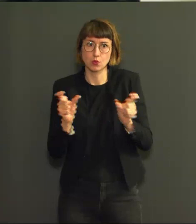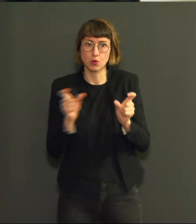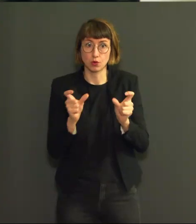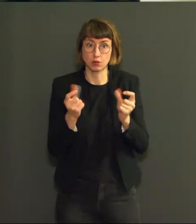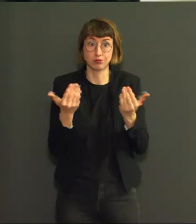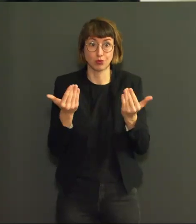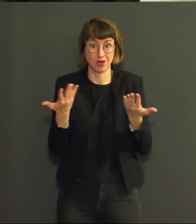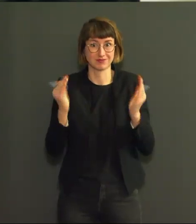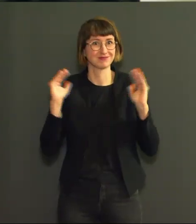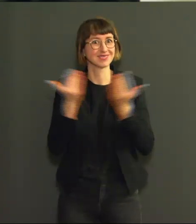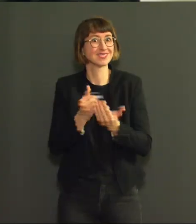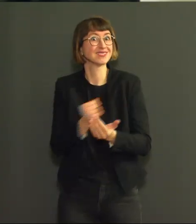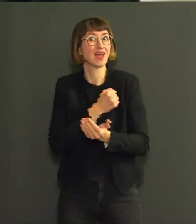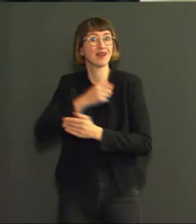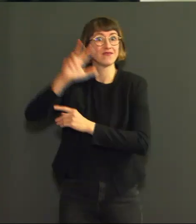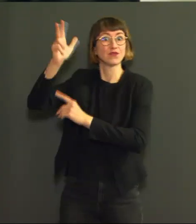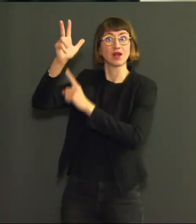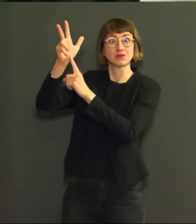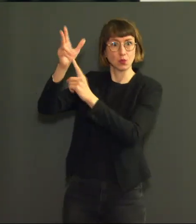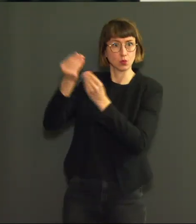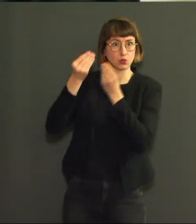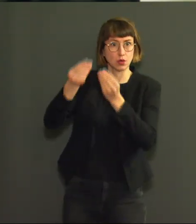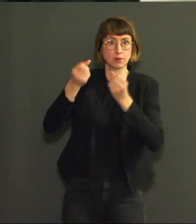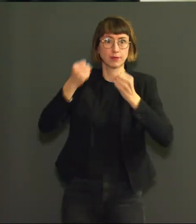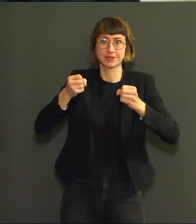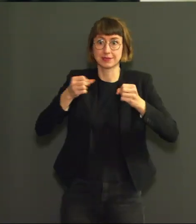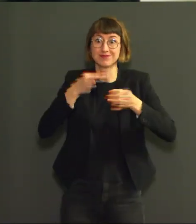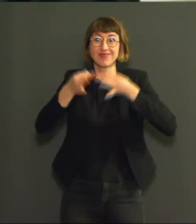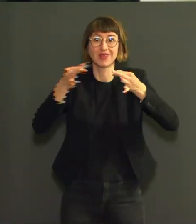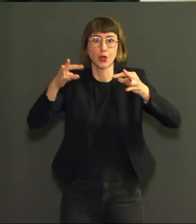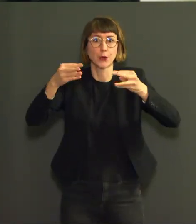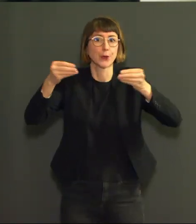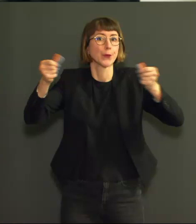crucial pour limiter la transmission du Covid-19 dans l'air.